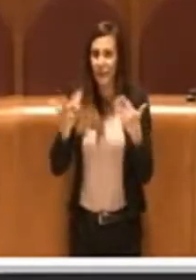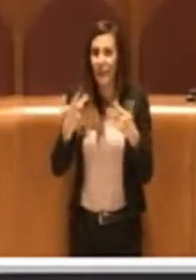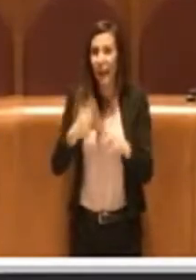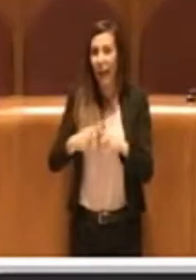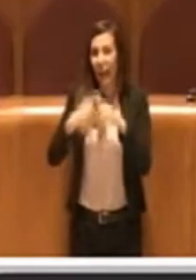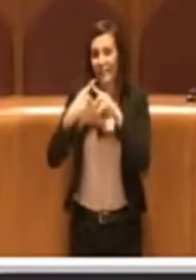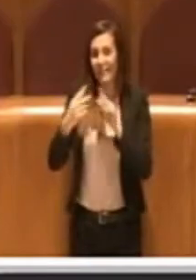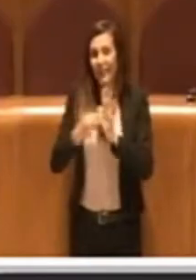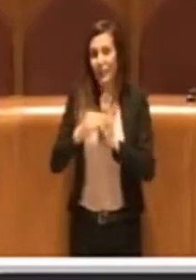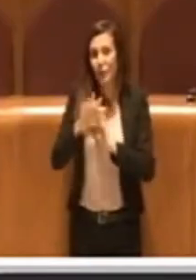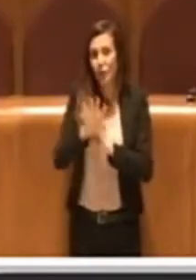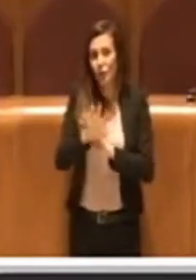58. Grazie.